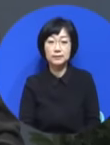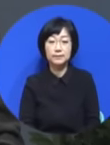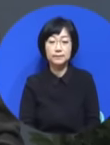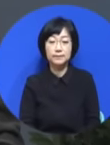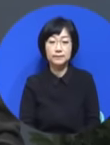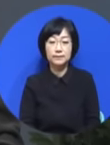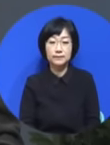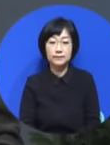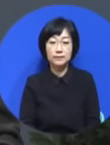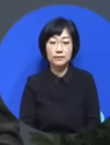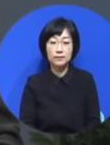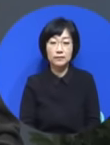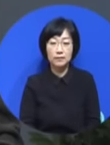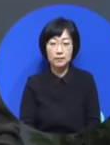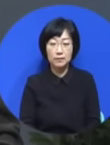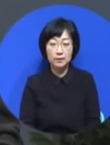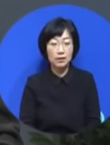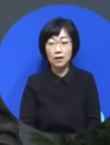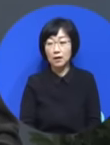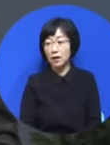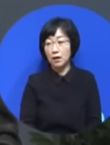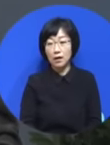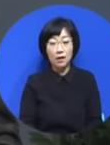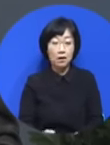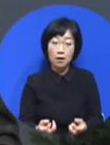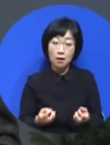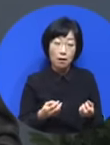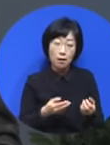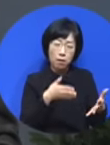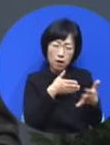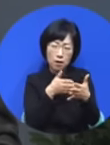너무 할 수 없다. 이런 때가 있었습니다.